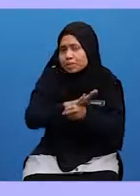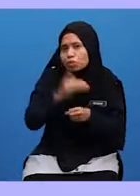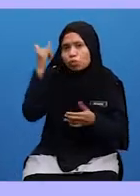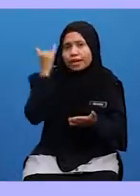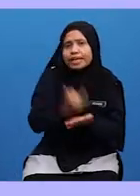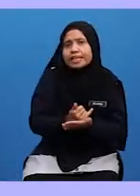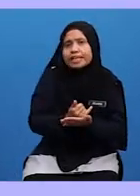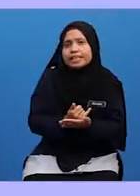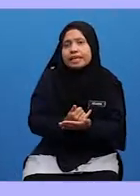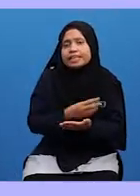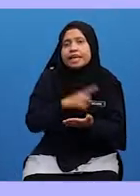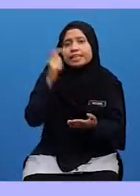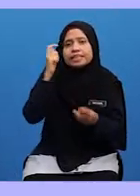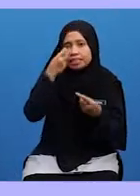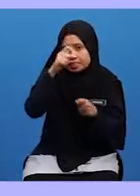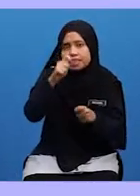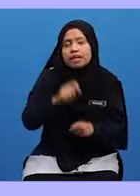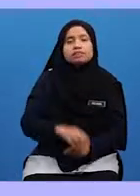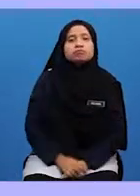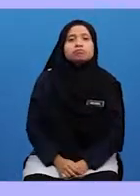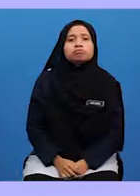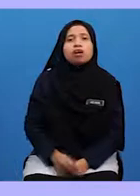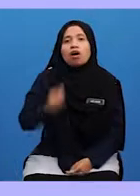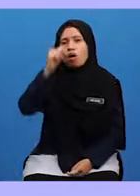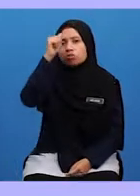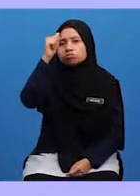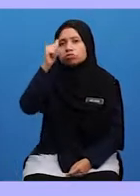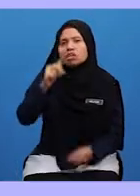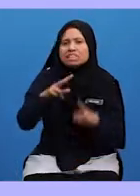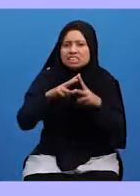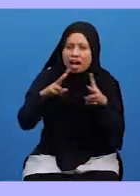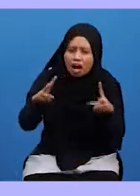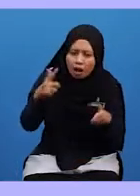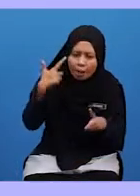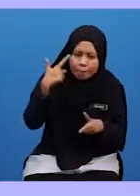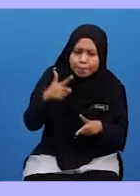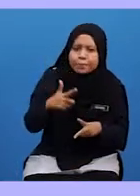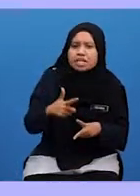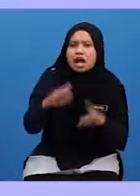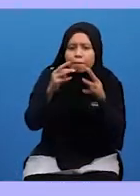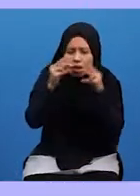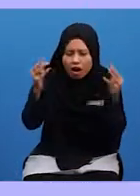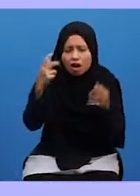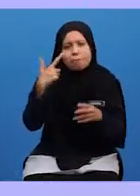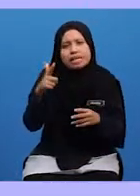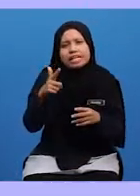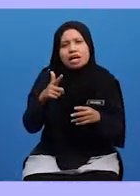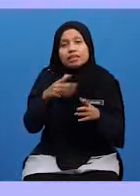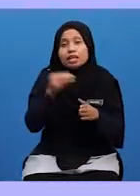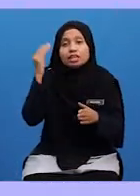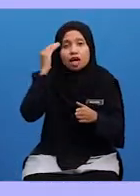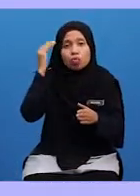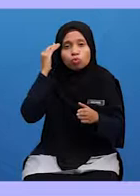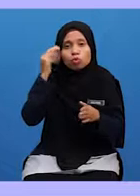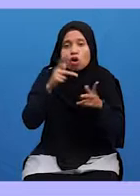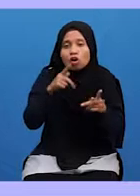Keyakinan Serta Ketaatan Allah Maha Melihat Dan Maha Mengetahui Jika